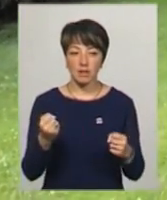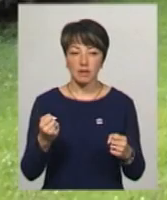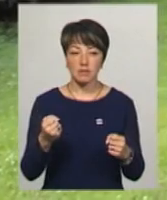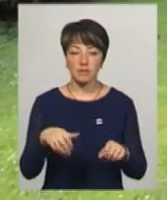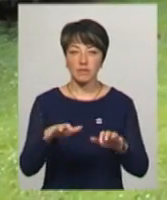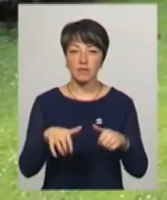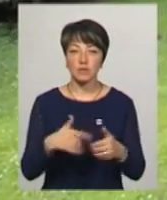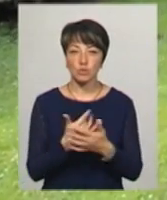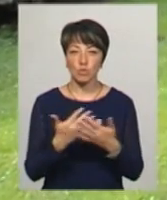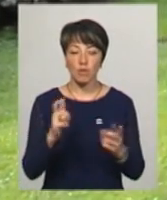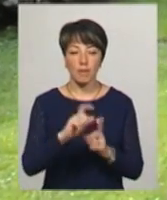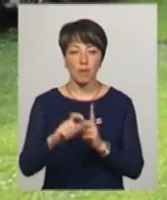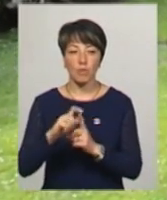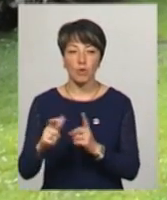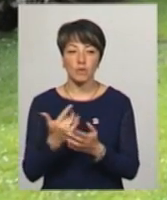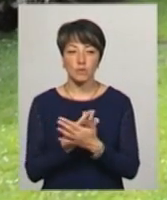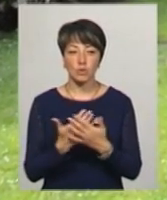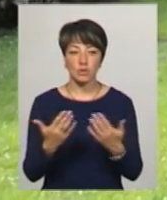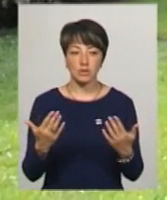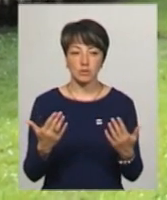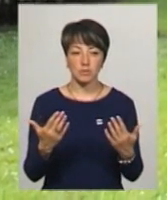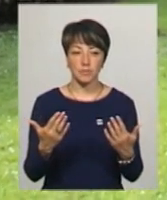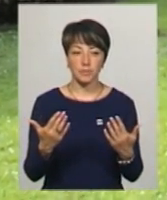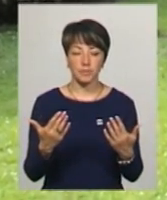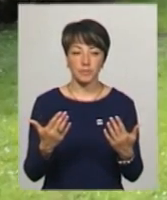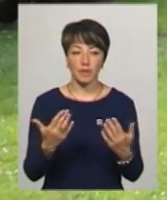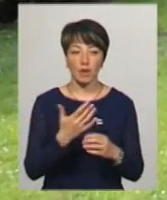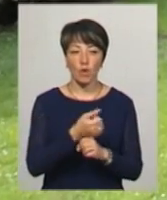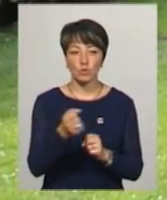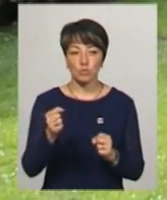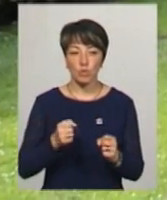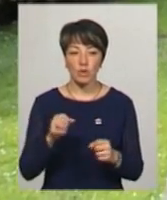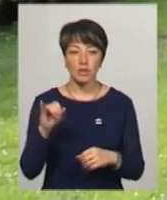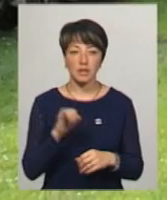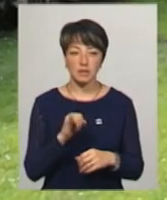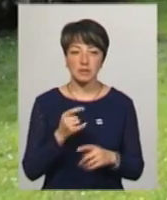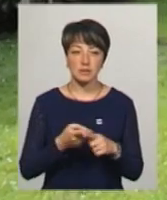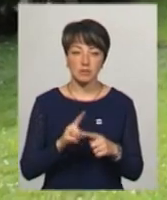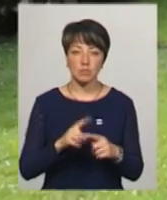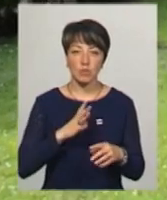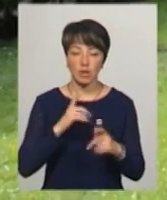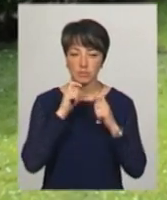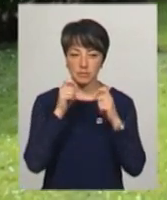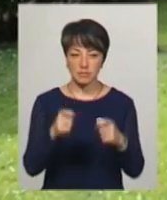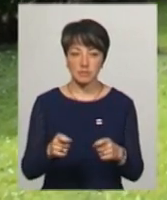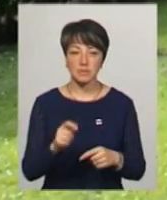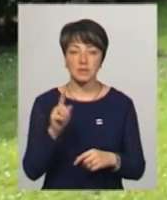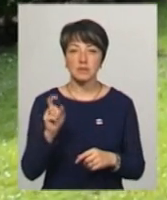вилучила купу набоїв до різного виду озброєння, з чим була заохочена за